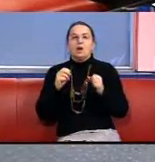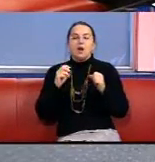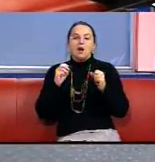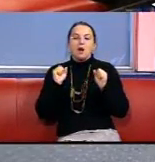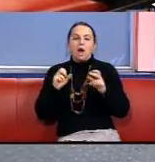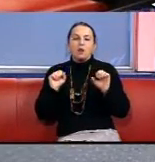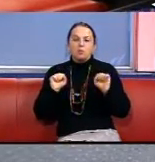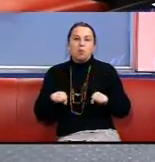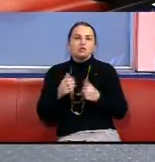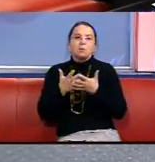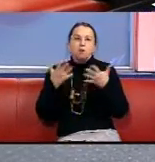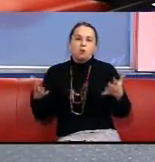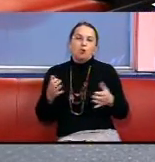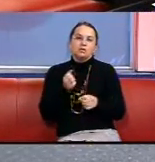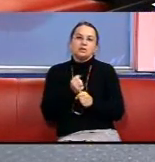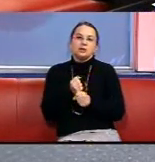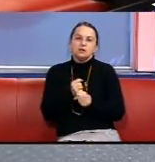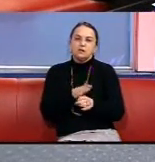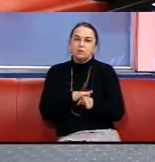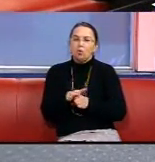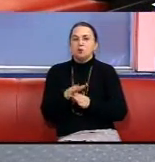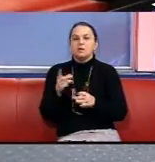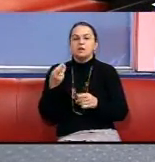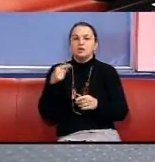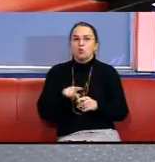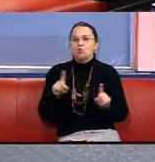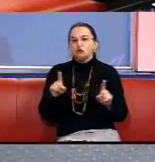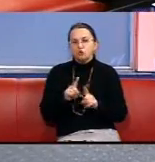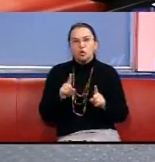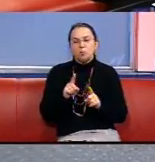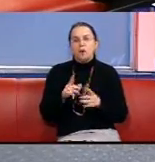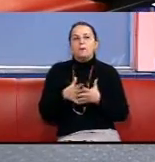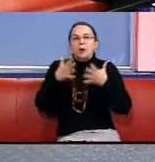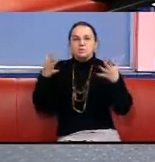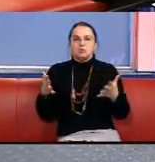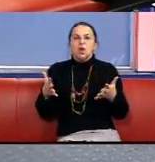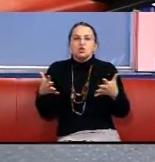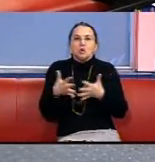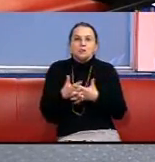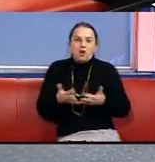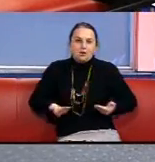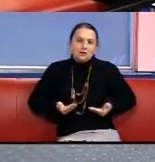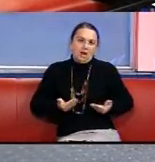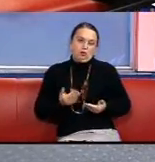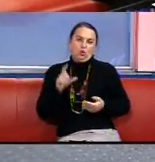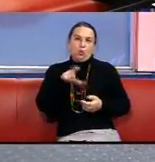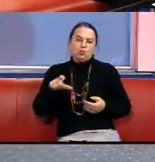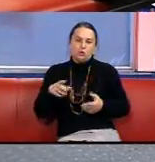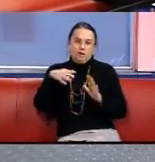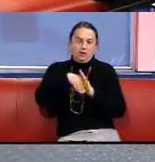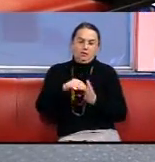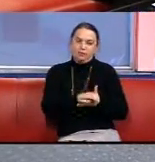більше робити для того, щоб максимізувати соціалізацію людей Адже дійсно,